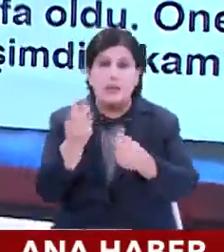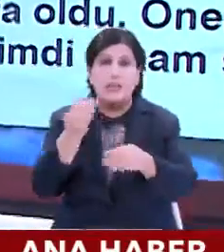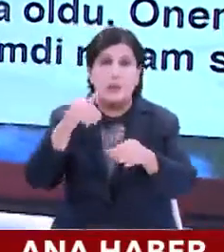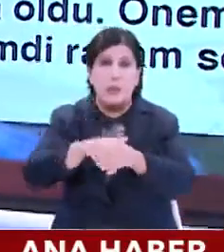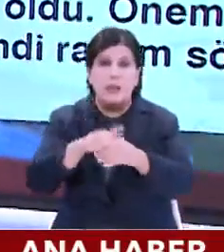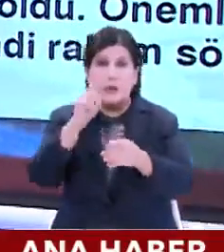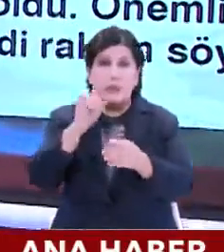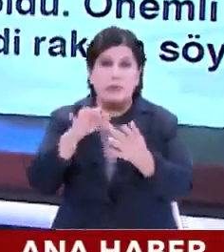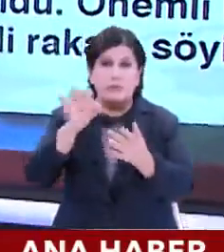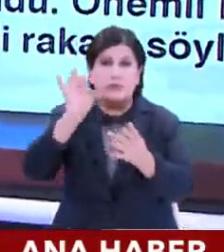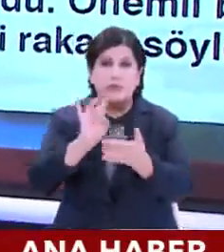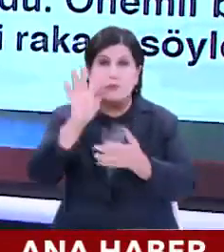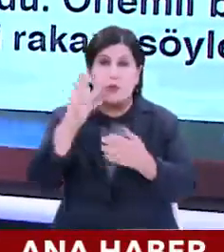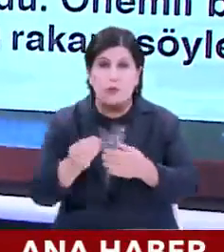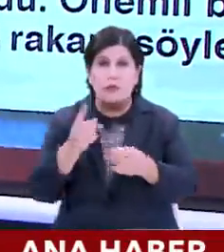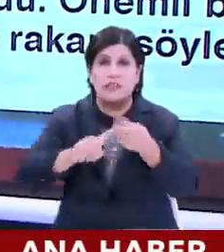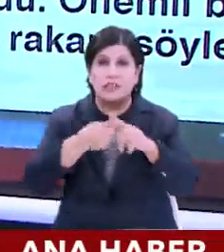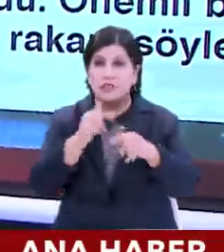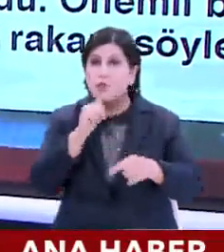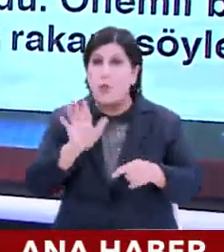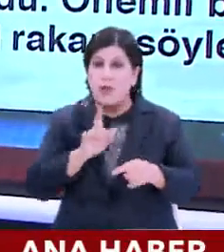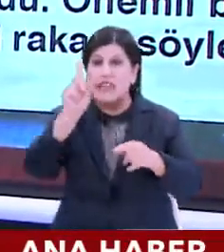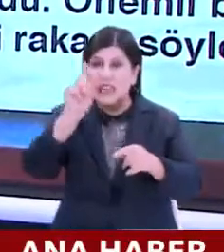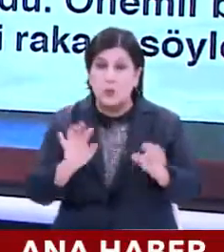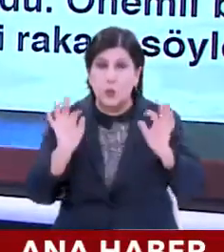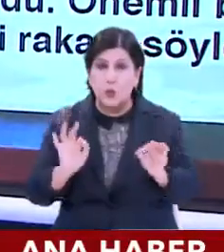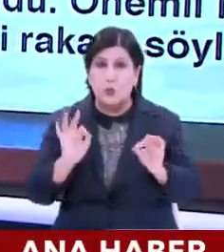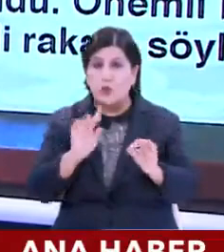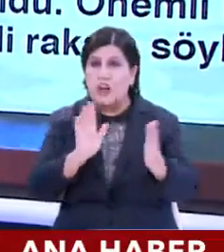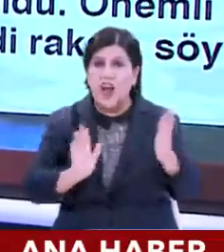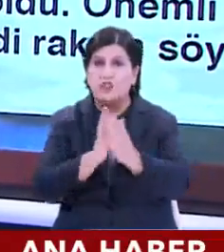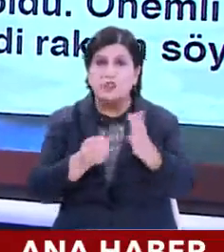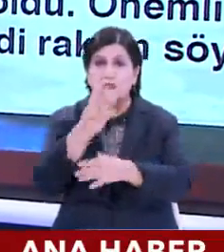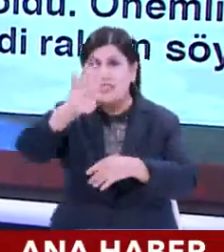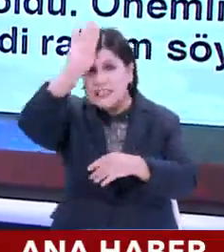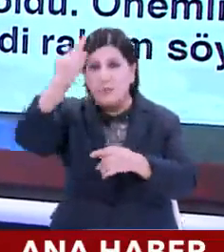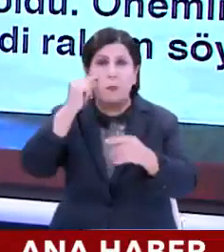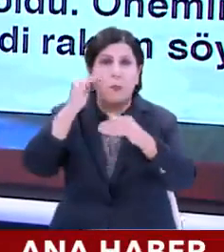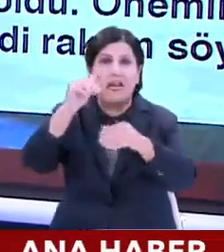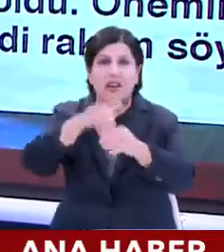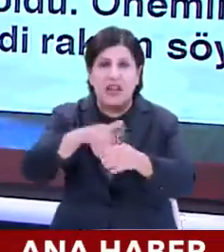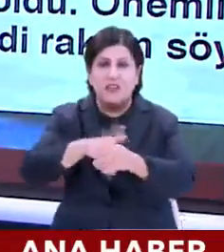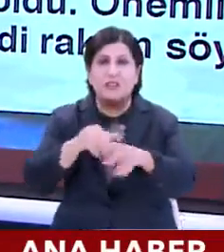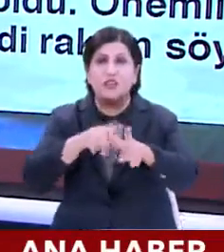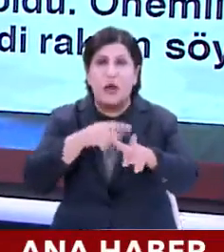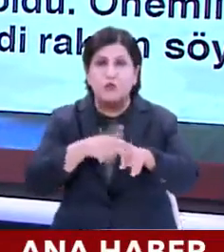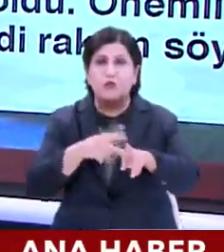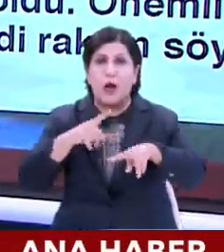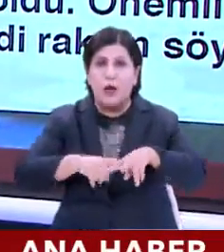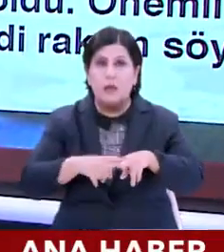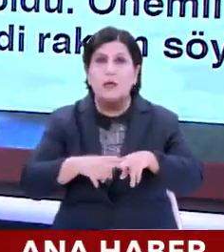fire verdi. Kılıçdaroğlu'nun adaylığına ilk günden beri itiraz eden İstanbul Milletvekili Yavuz